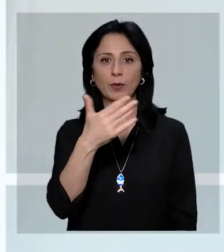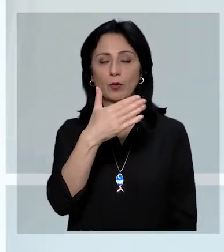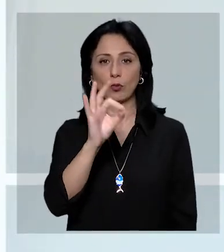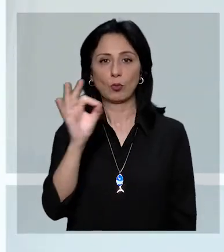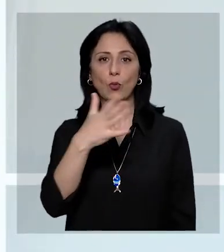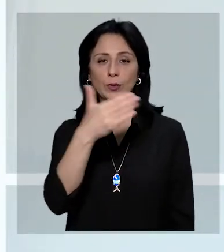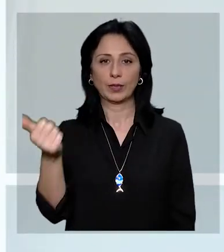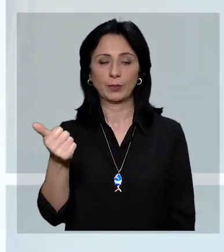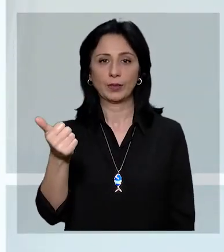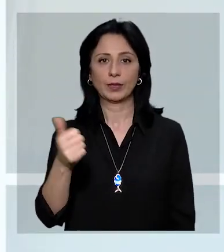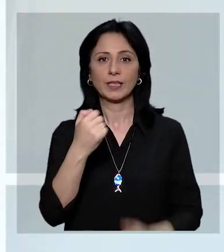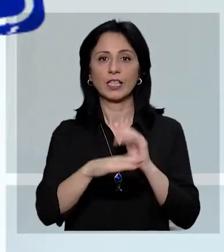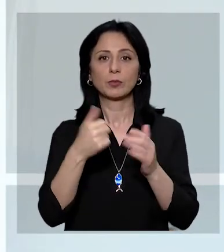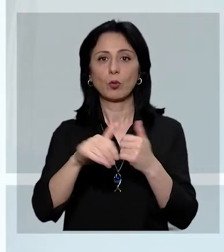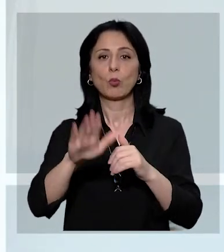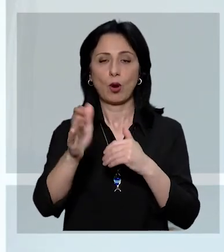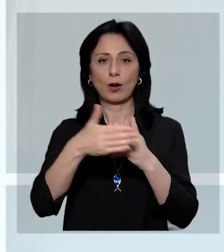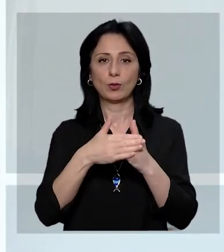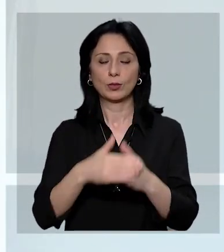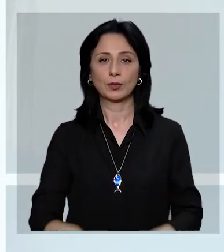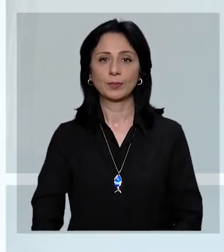müraciət edin. 2-51-00-51 MCK daha yaxın